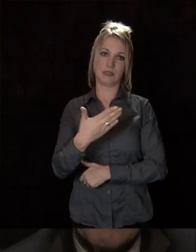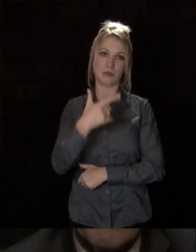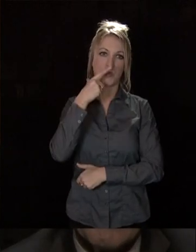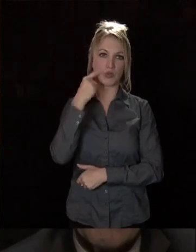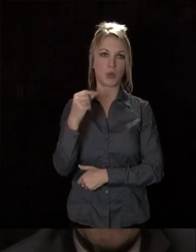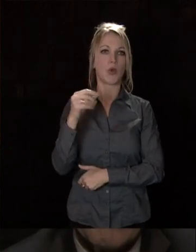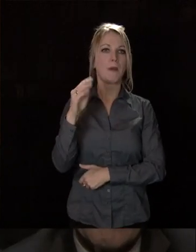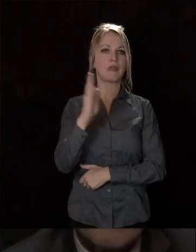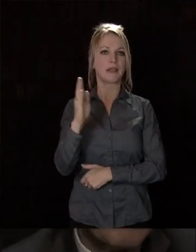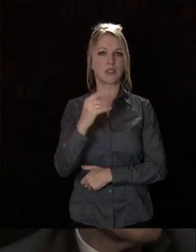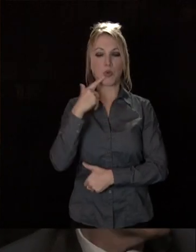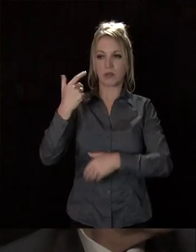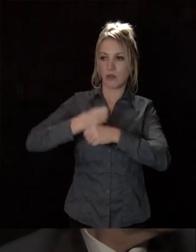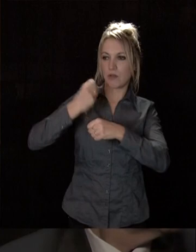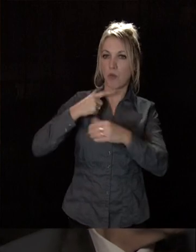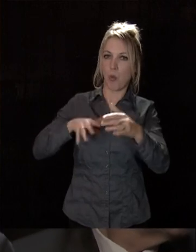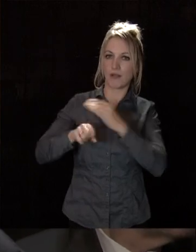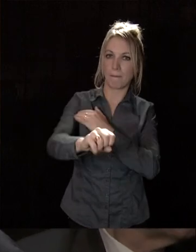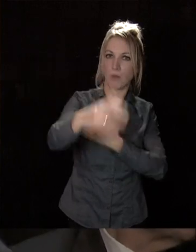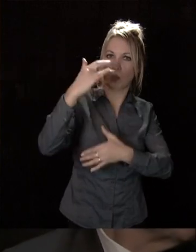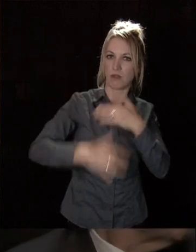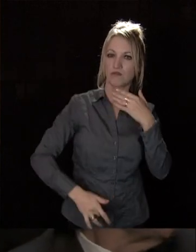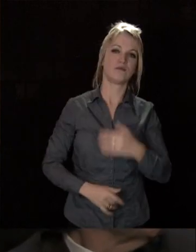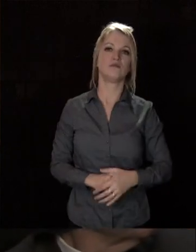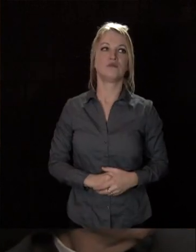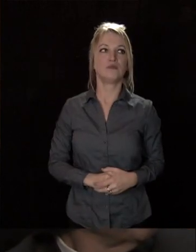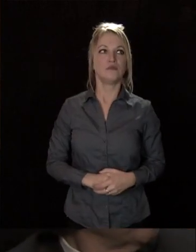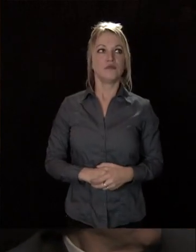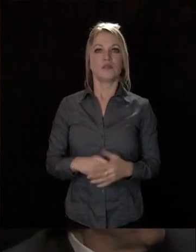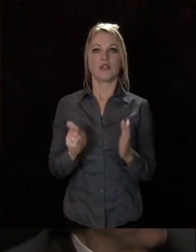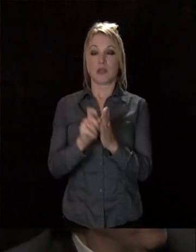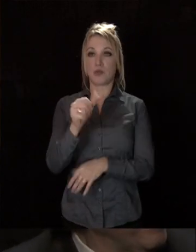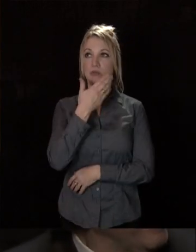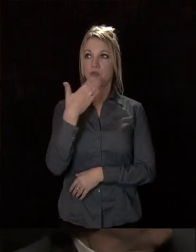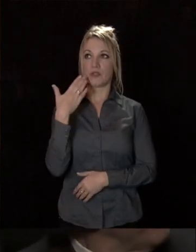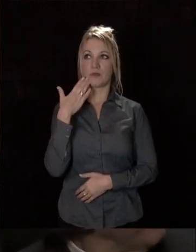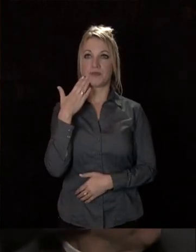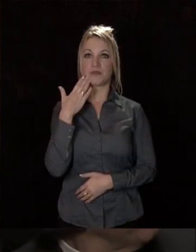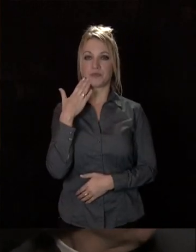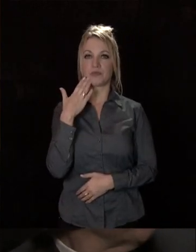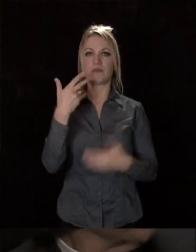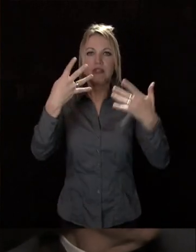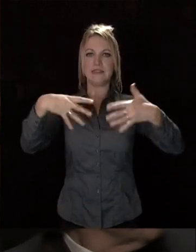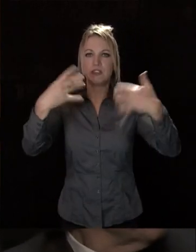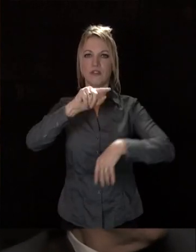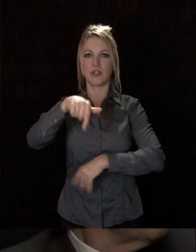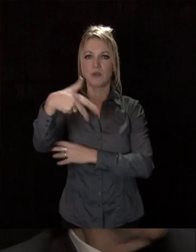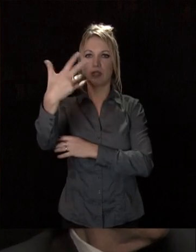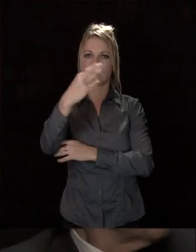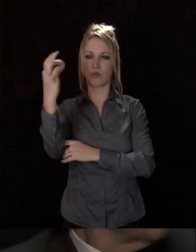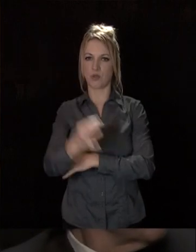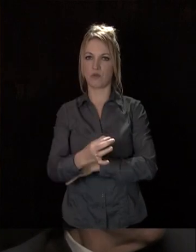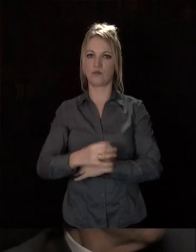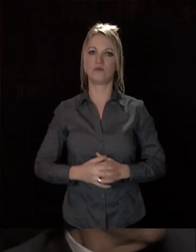Privetich pour tout ce qu'il fait pour rattraper le retard. Nous sommes depuis le 1er janvier à 19,13%.